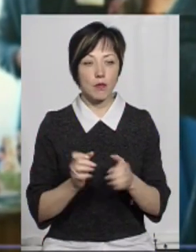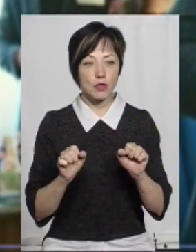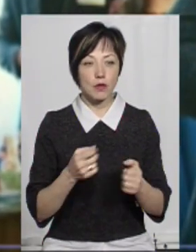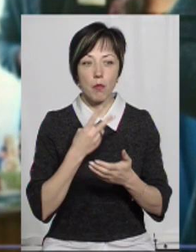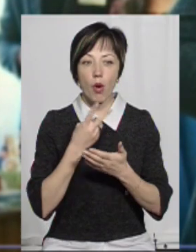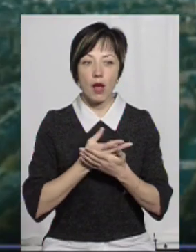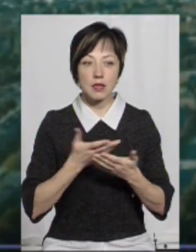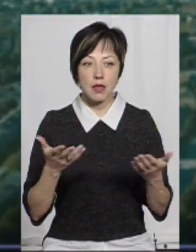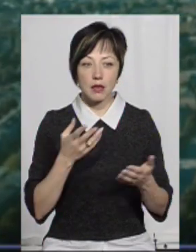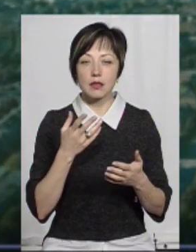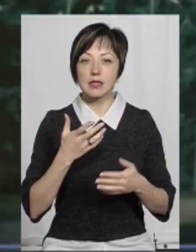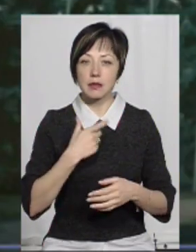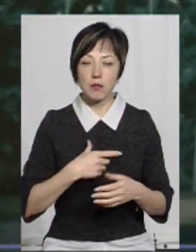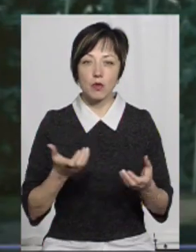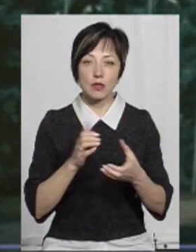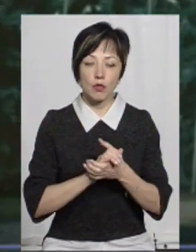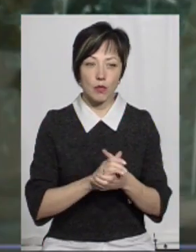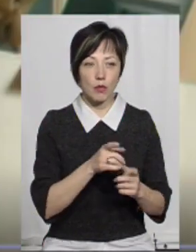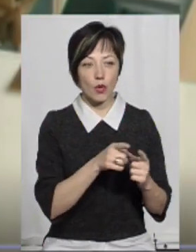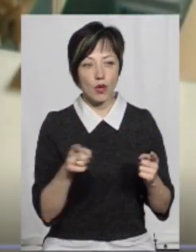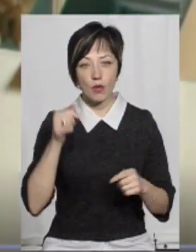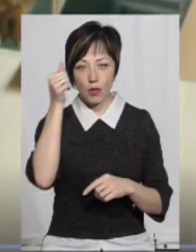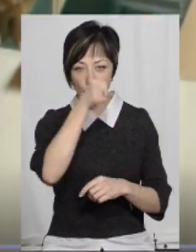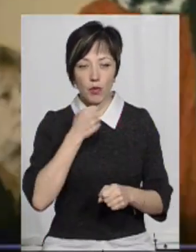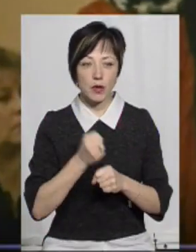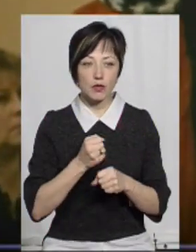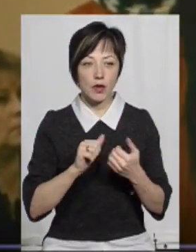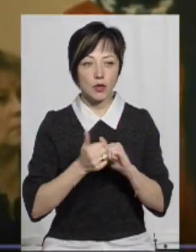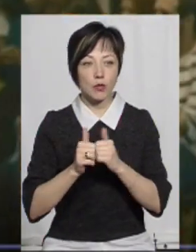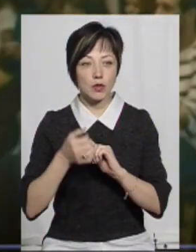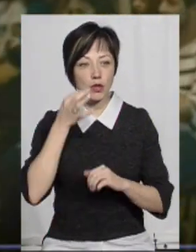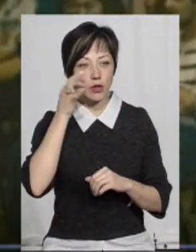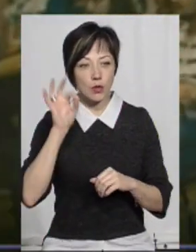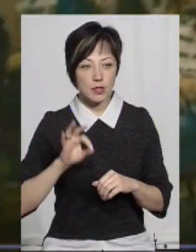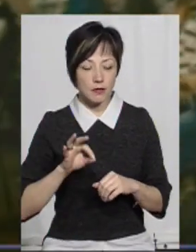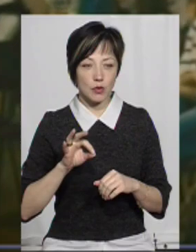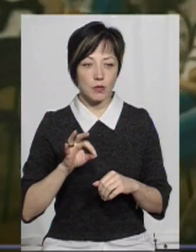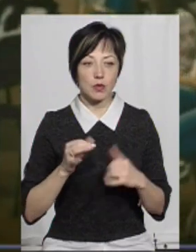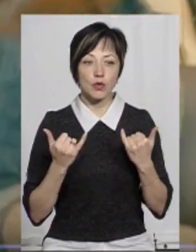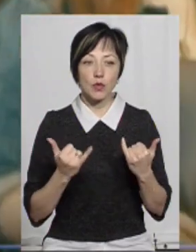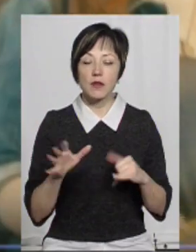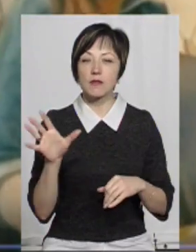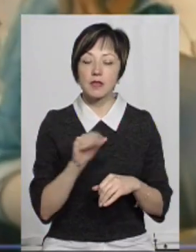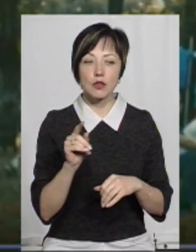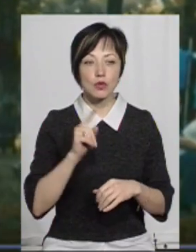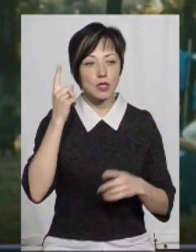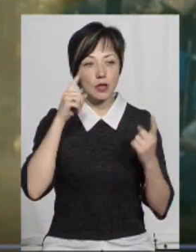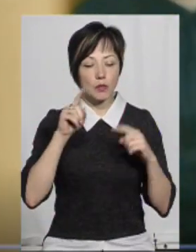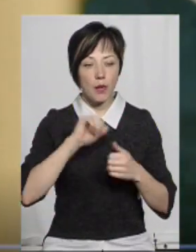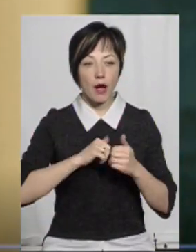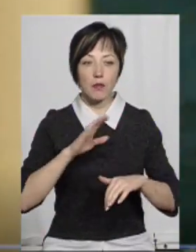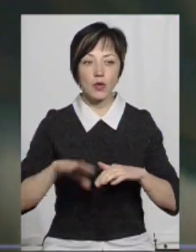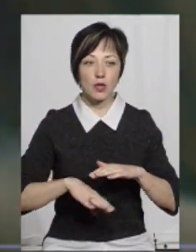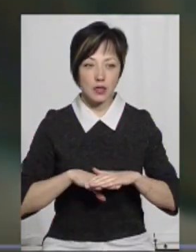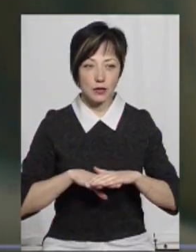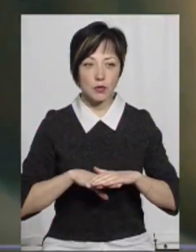показати, проявити себе, познайомитись, протягом року працювати, обмінюватися досвідами. І сьогодні все, що задумує молодь в